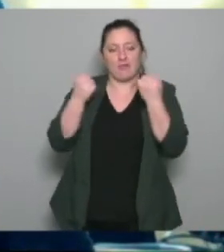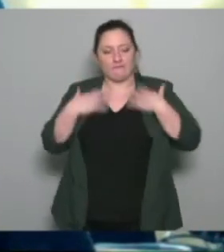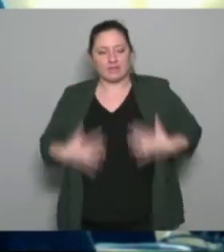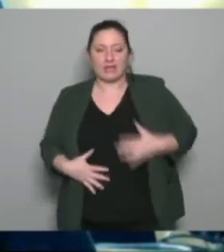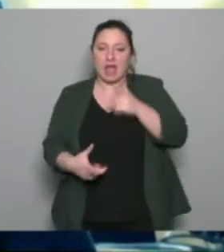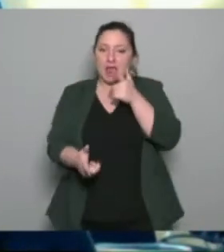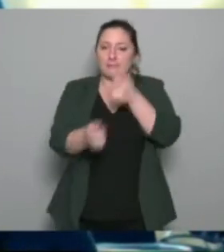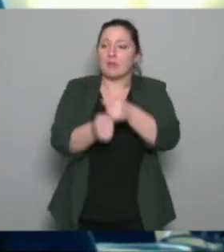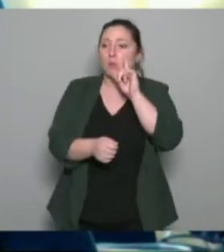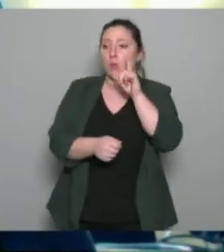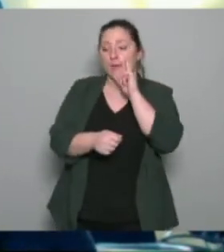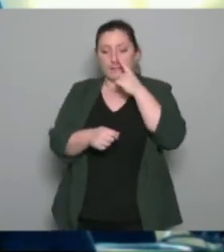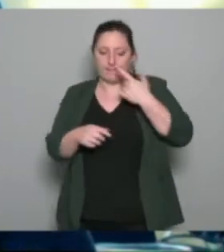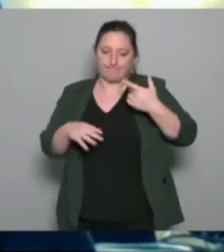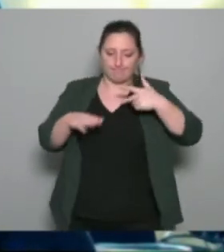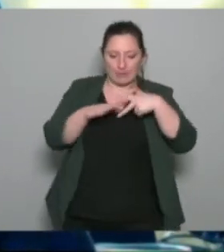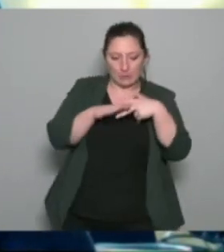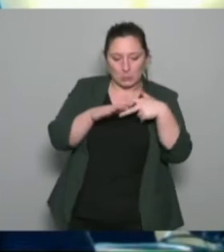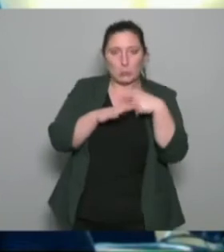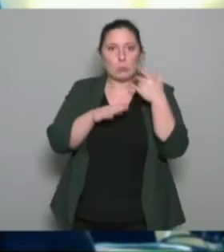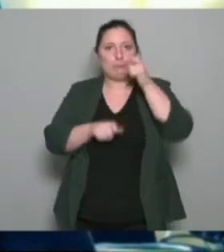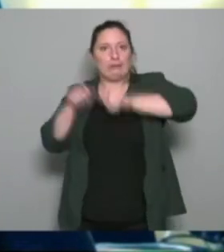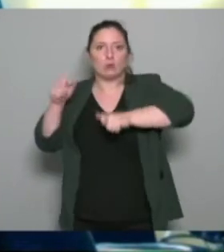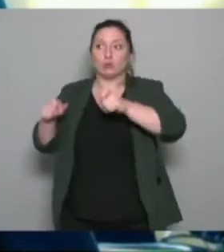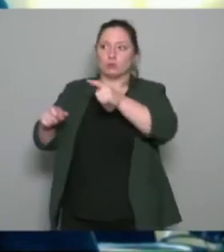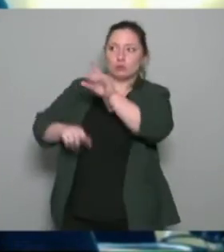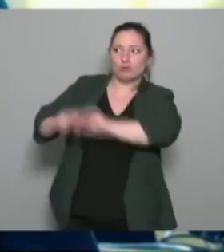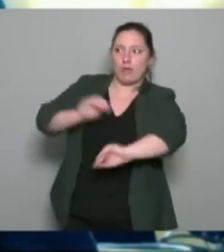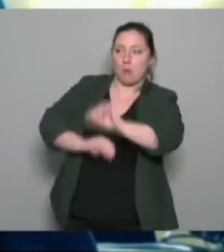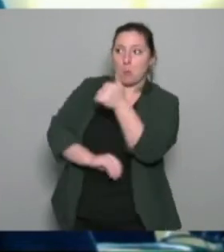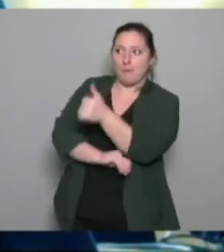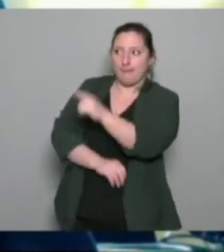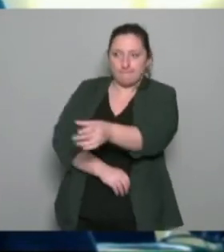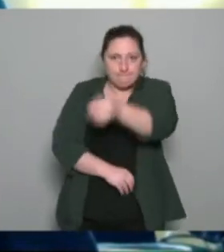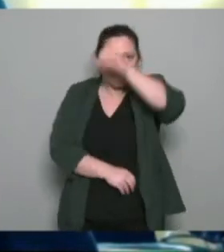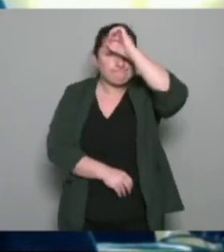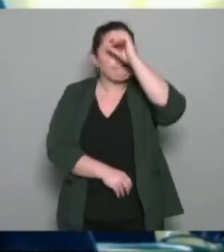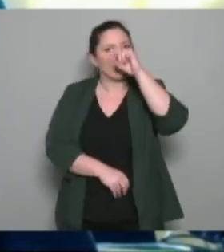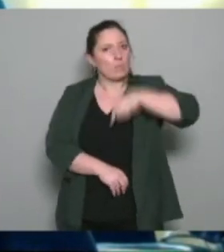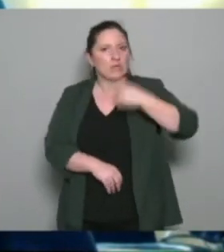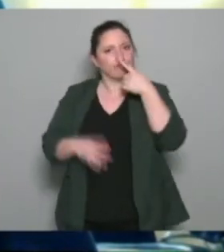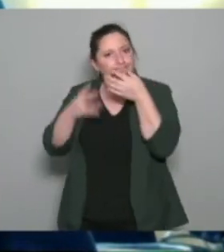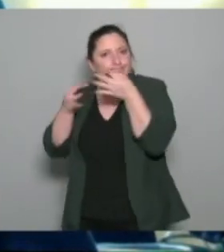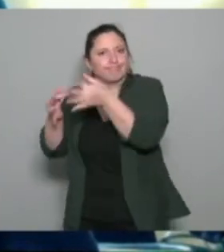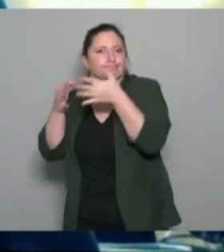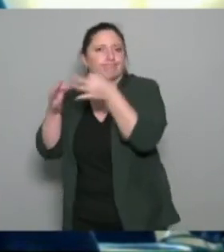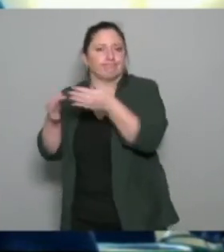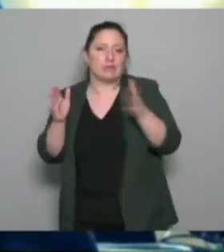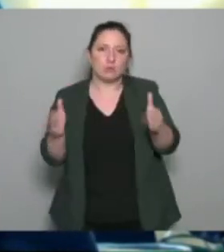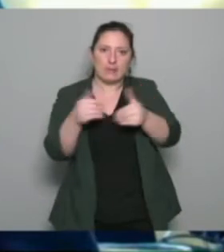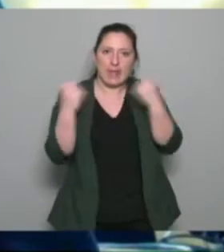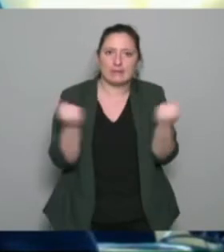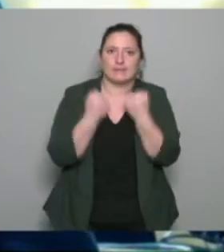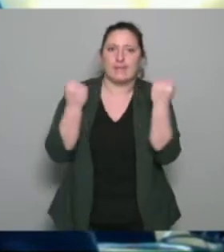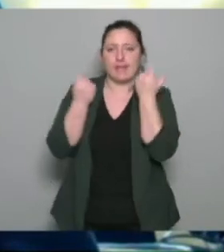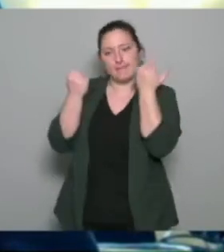on avait sensibilisé certains soigneurs à cette discipline à cette activité et